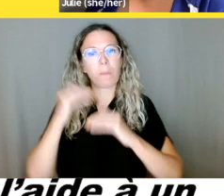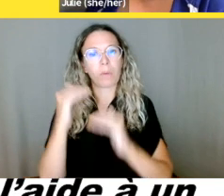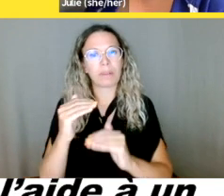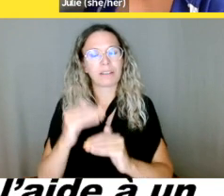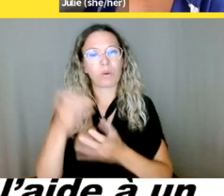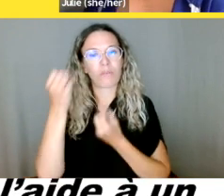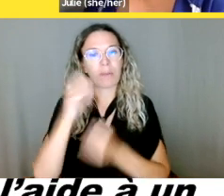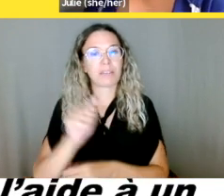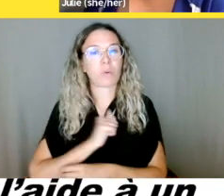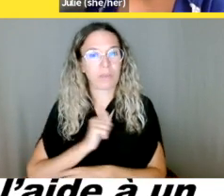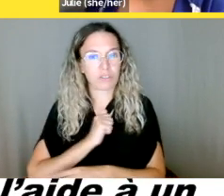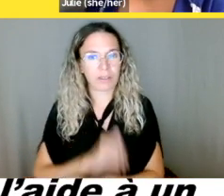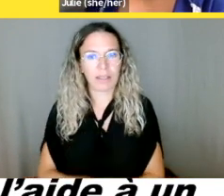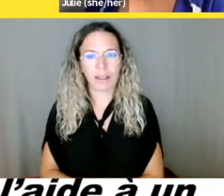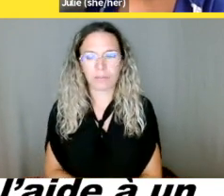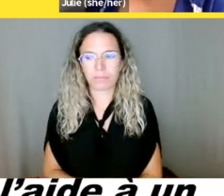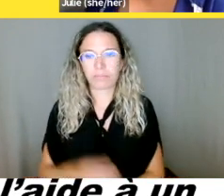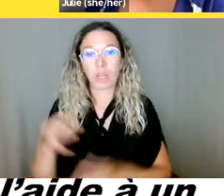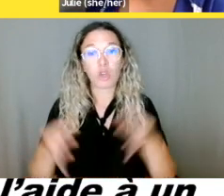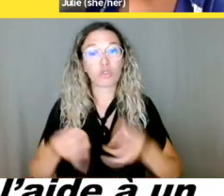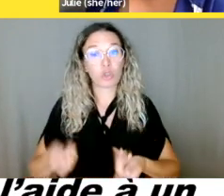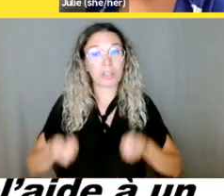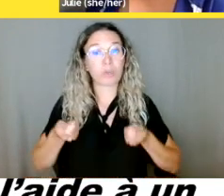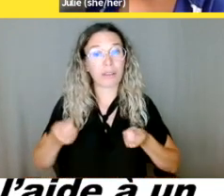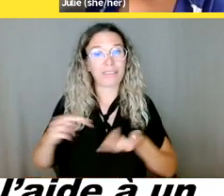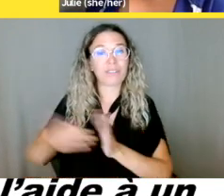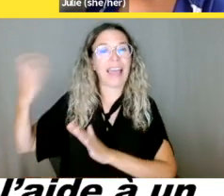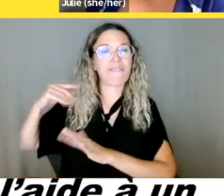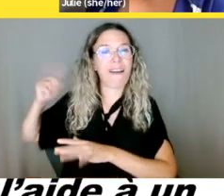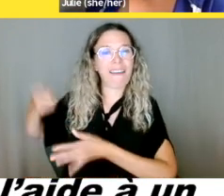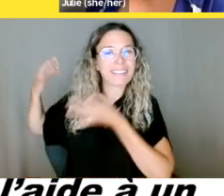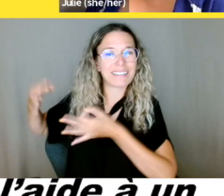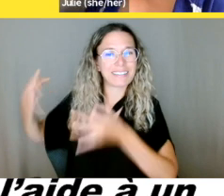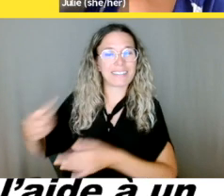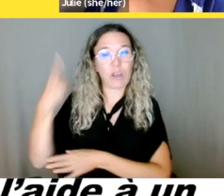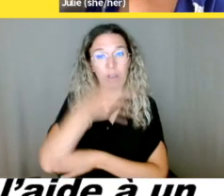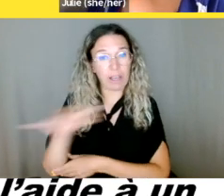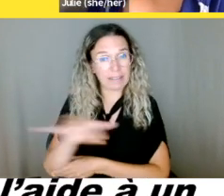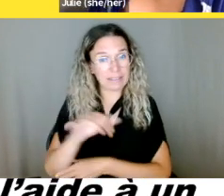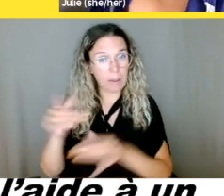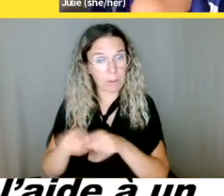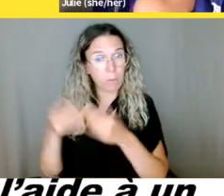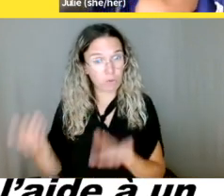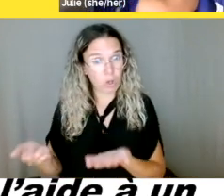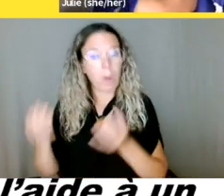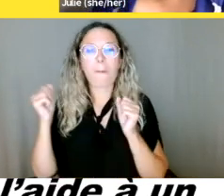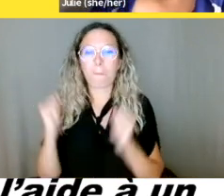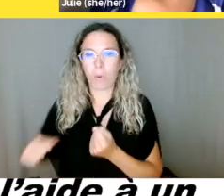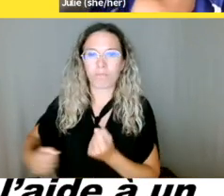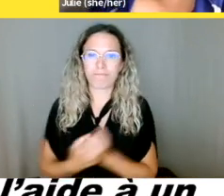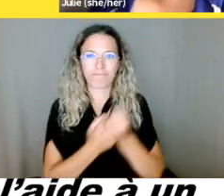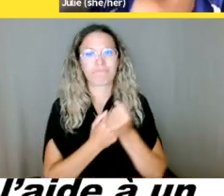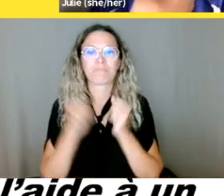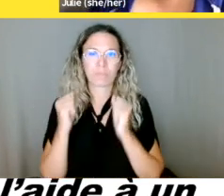la Cour, peut aussi être un bon outil de référence dans le cas échéant et on fait référence surtout